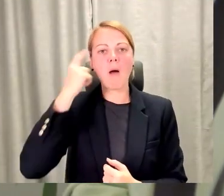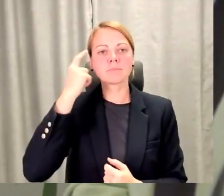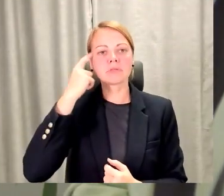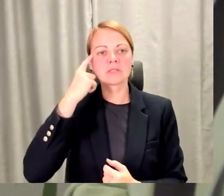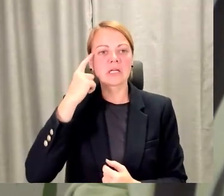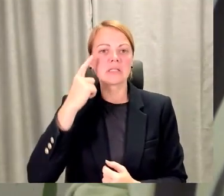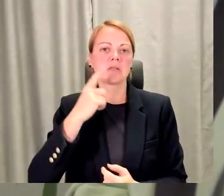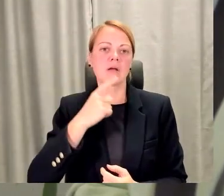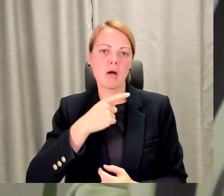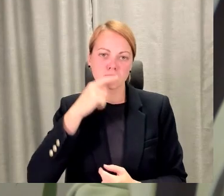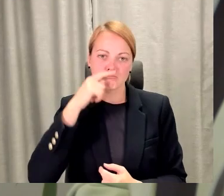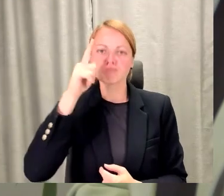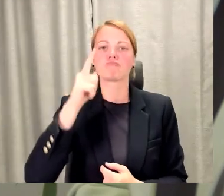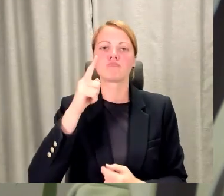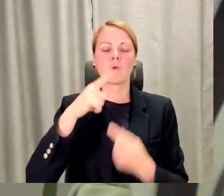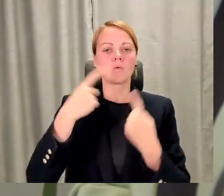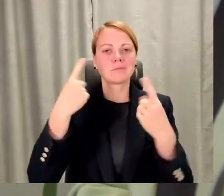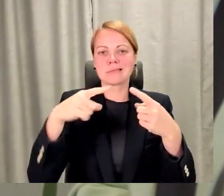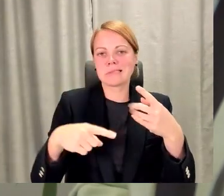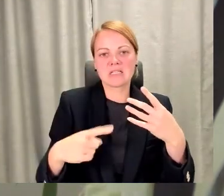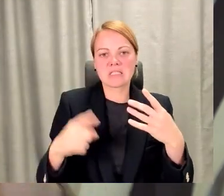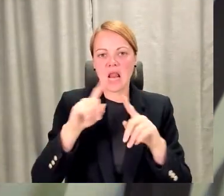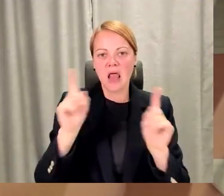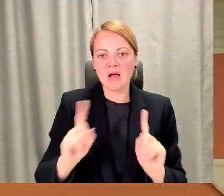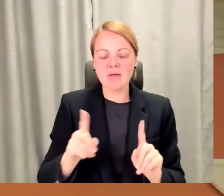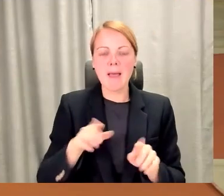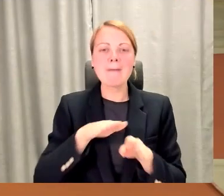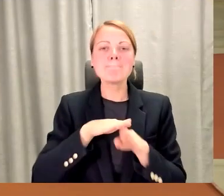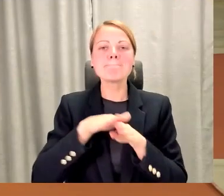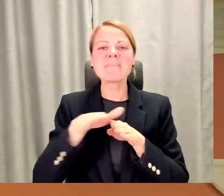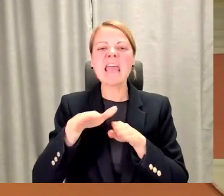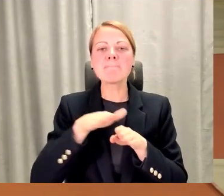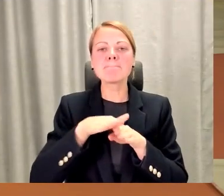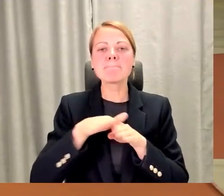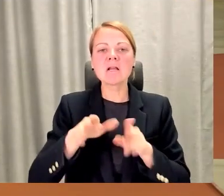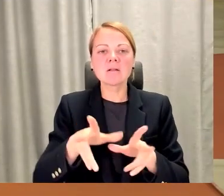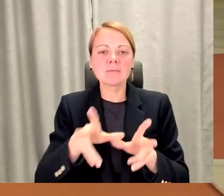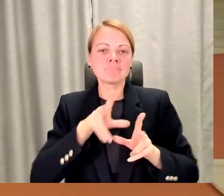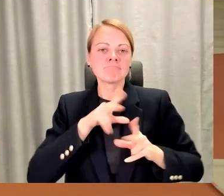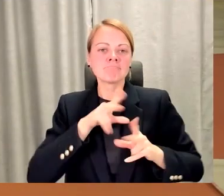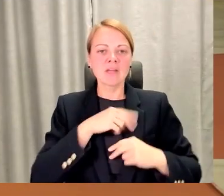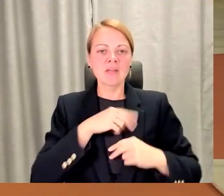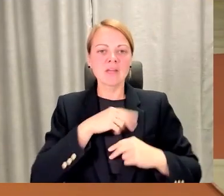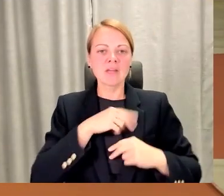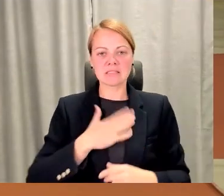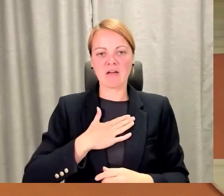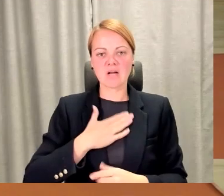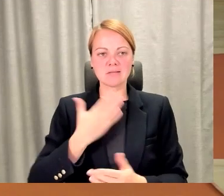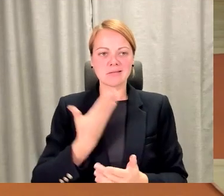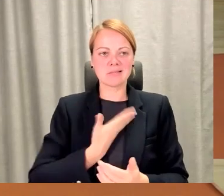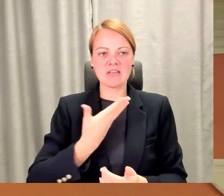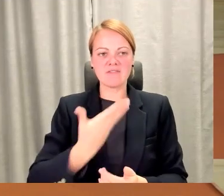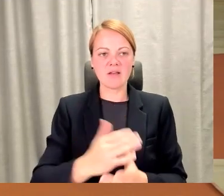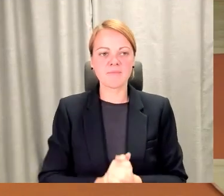lietas un piepildījumu sniedz savā dzīvē. Linda, pirms jūs, mūsu pieslēdzies arī Gunārs Valdmanis,